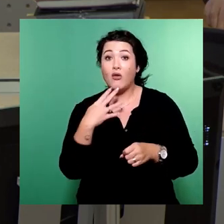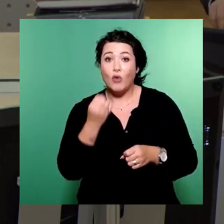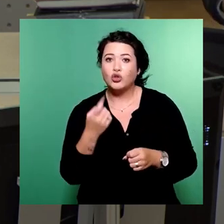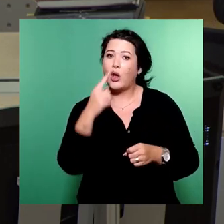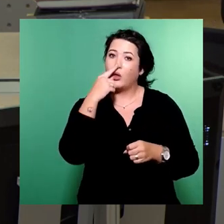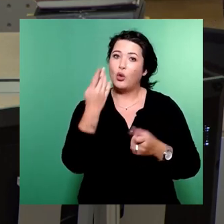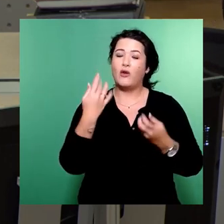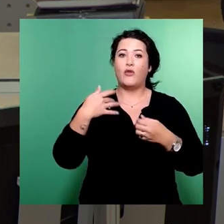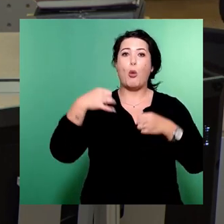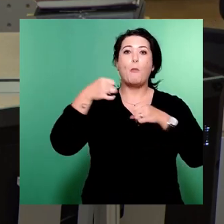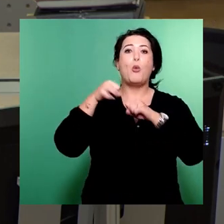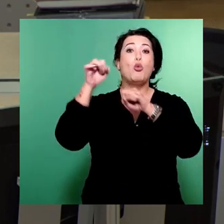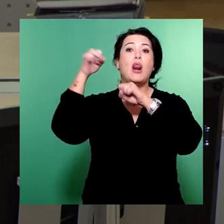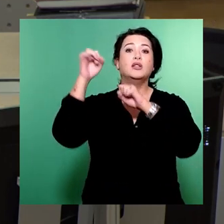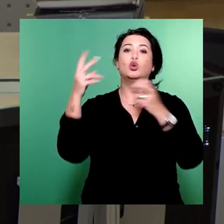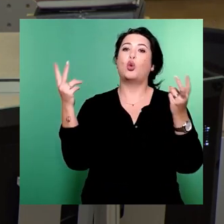und Wählerfang.